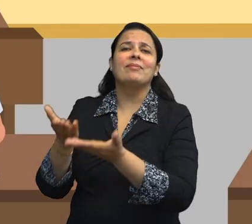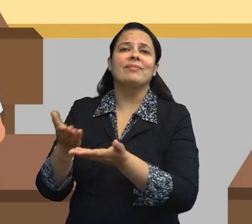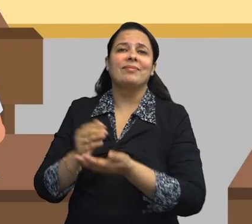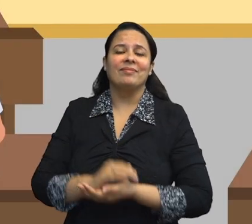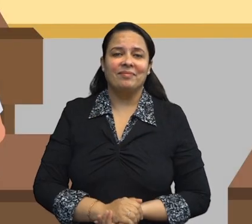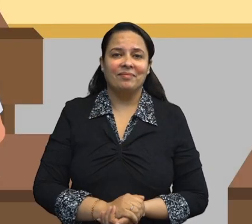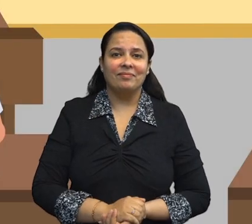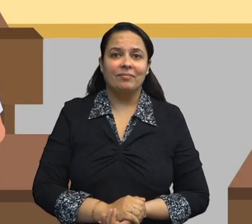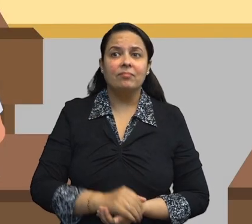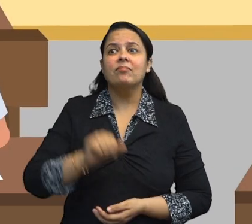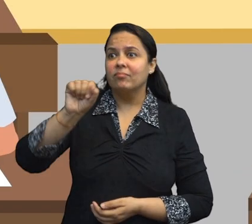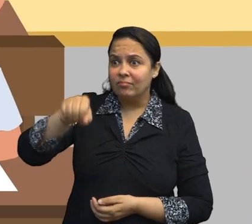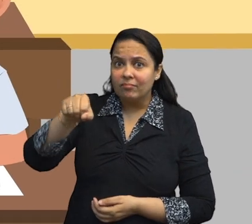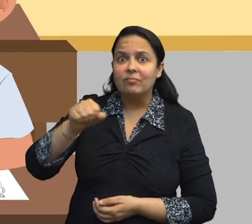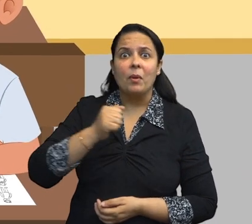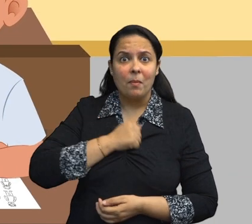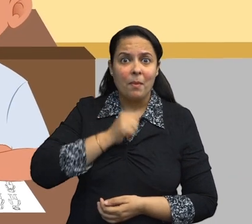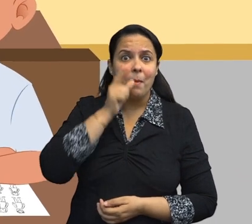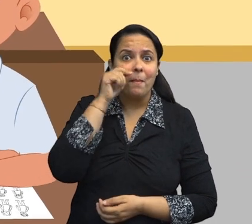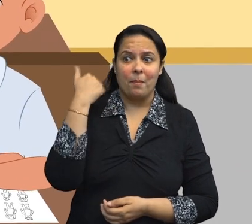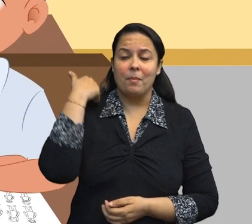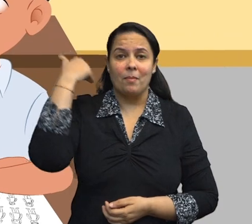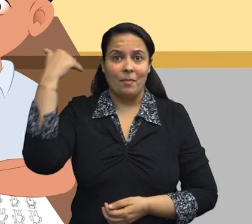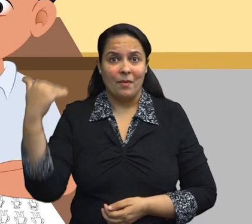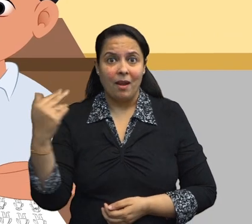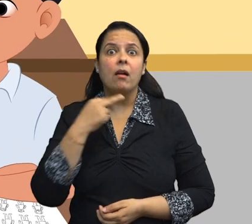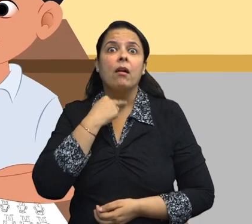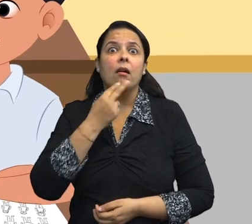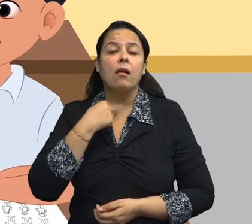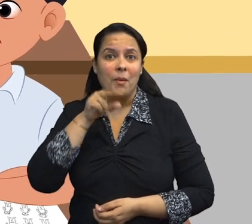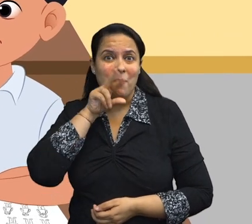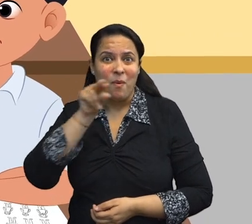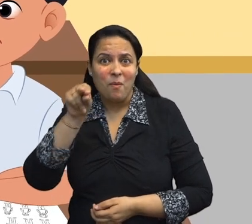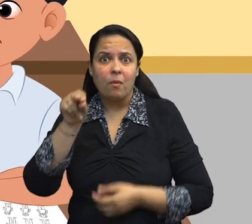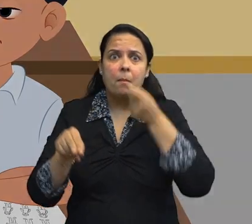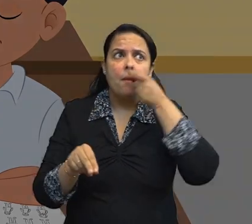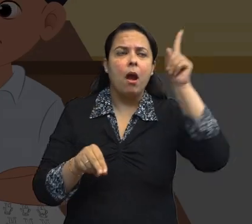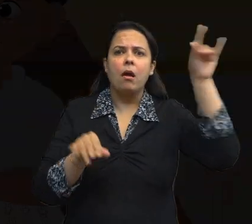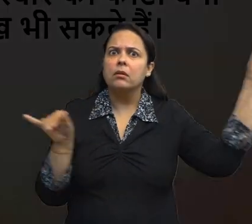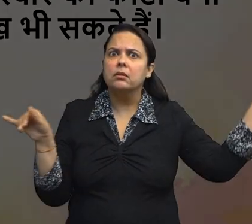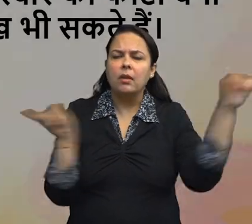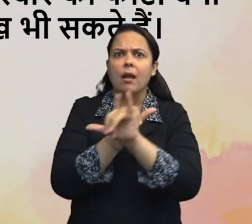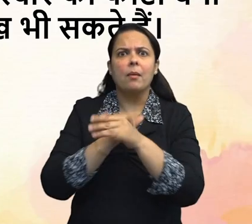हाँ मैडम मेरे बाई की आवाज भी बिलकुल मेरे पापा जैसी है